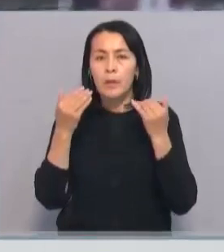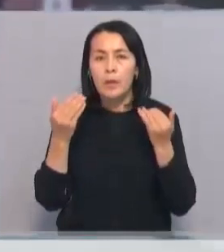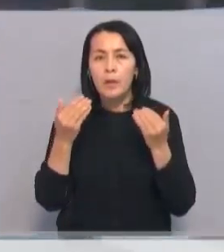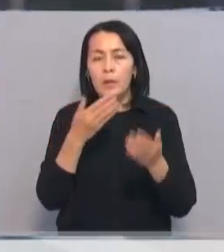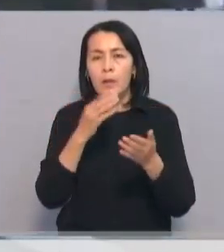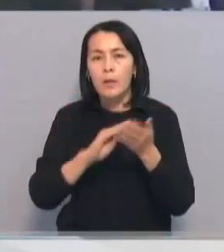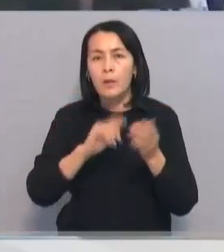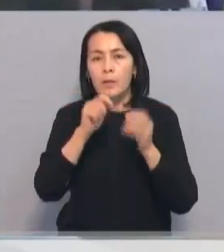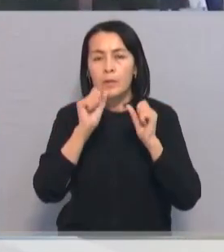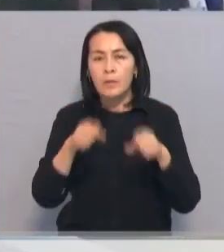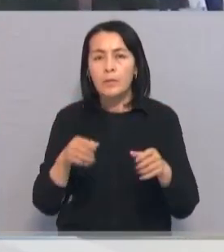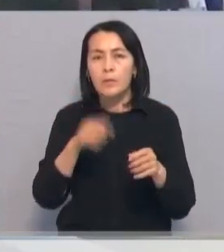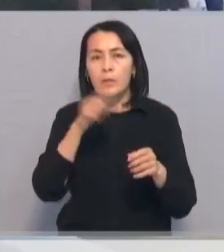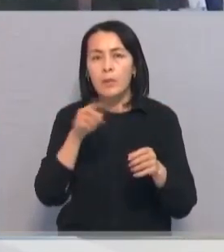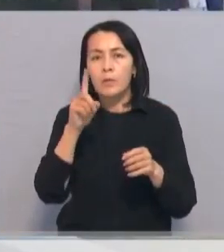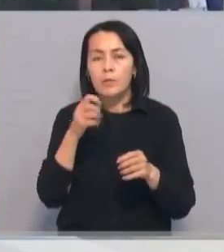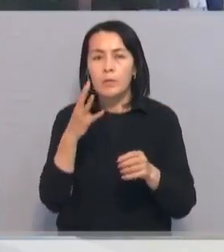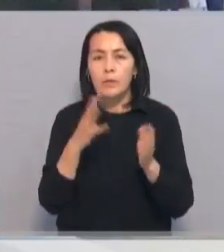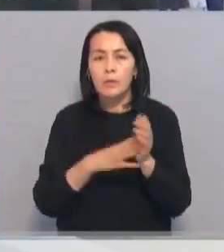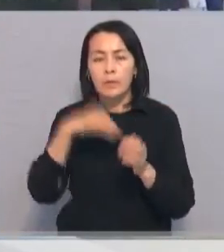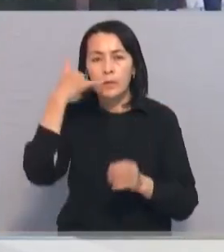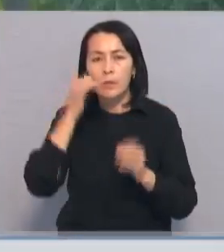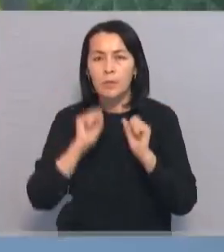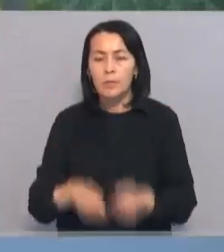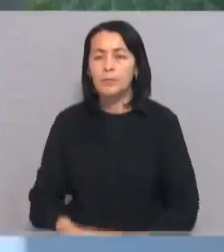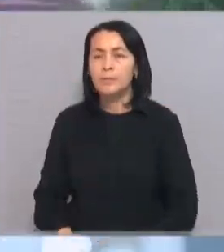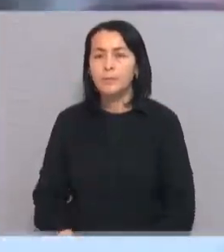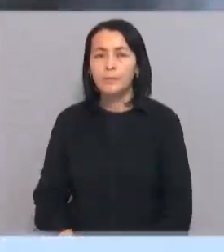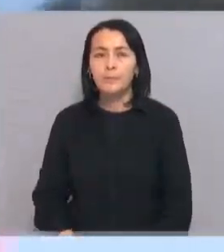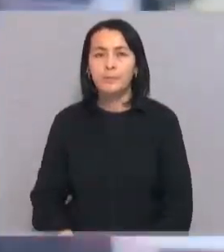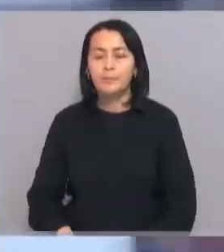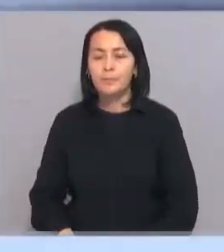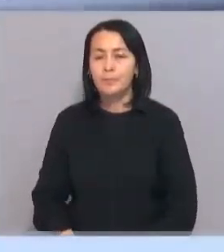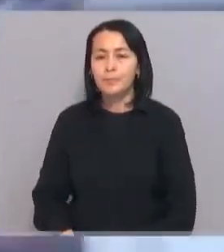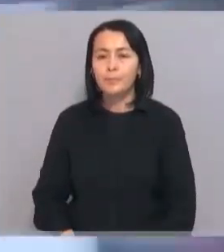Пожаловаться можно по номеру 109. Ажина Рапова, Славик Масрухан, Новости.